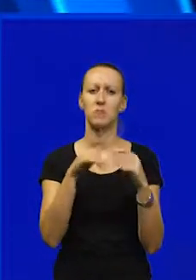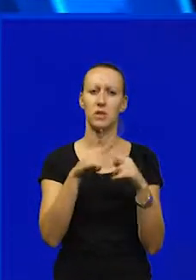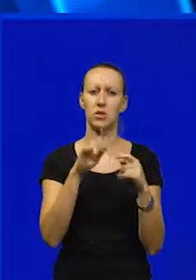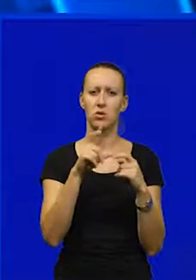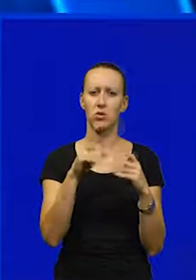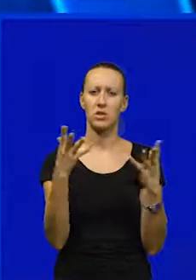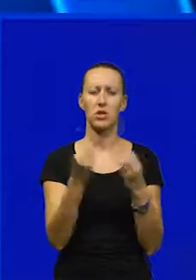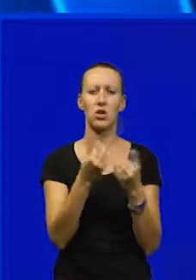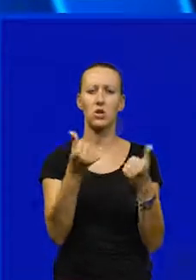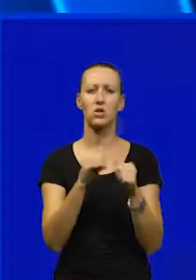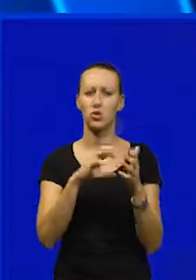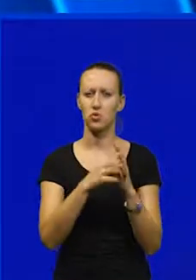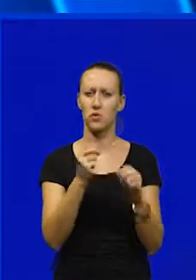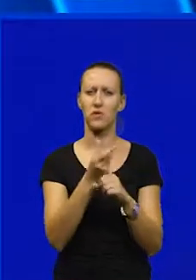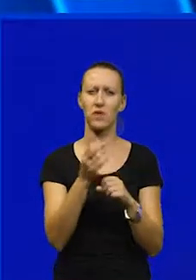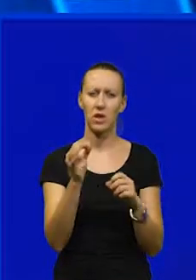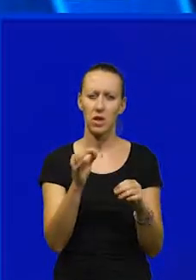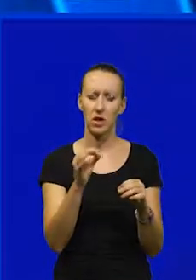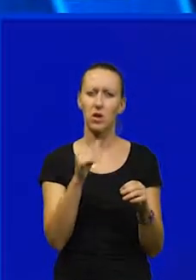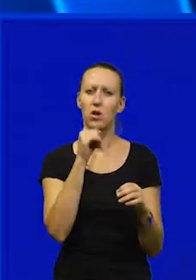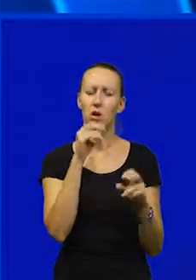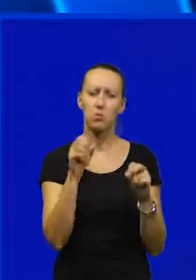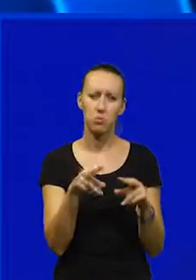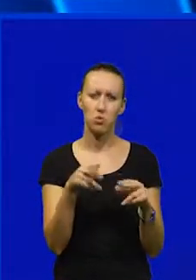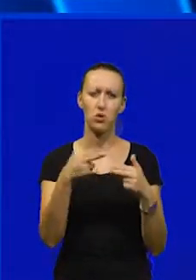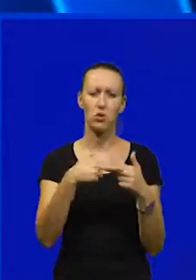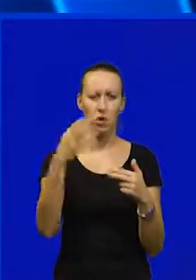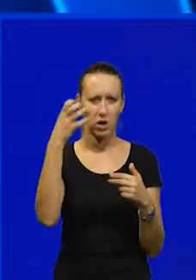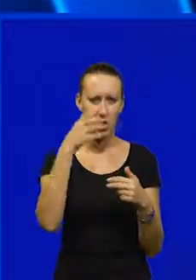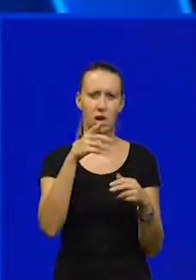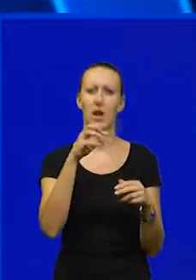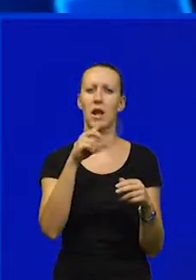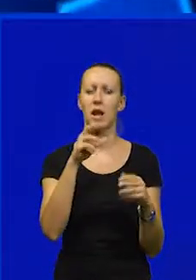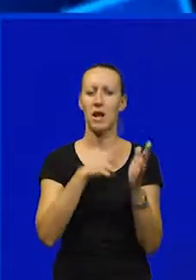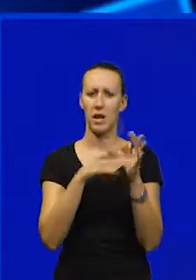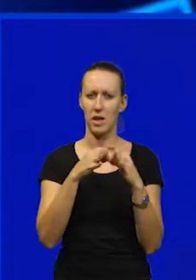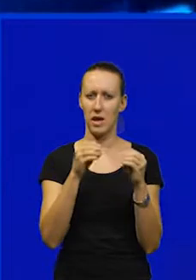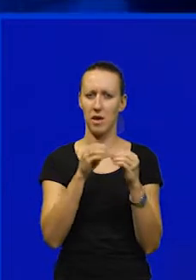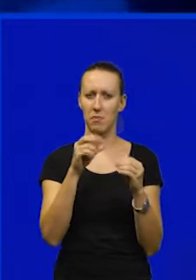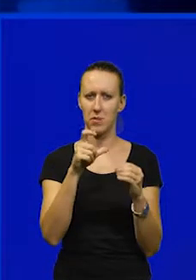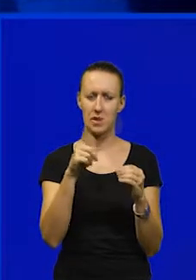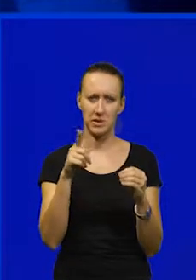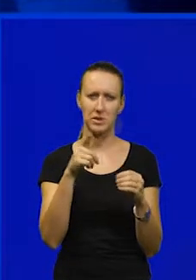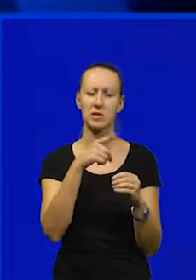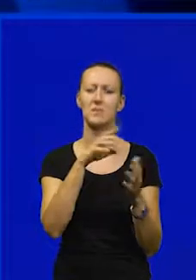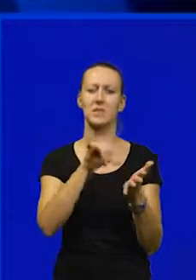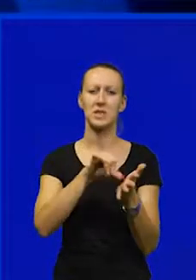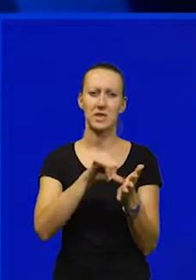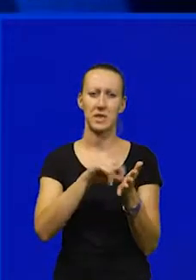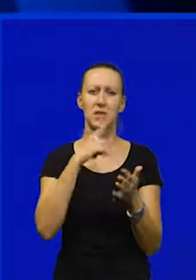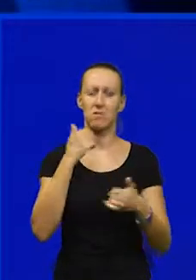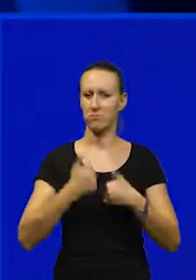zajedno sa istarskim županom Walterom Flegom i Pulskom dogradonačelnicom Elenom Puh-Belči. Regionalni centri